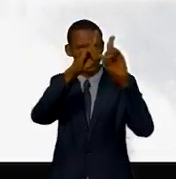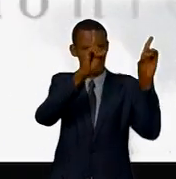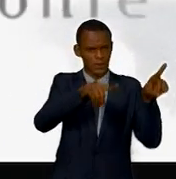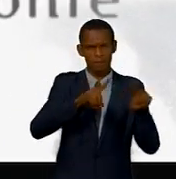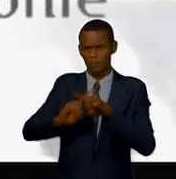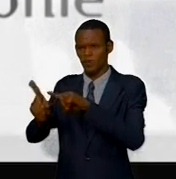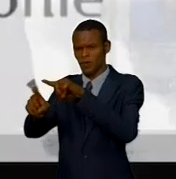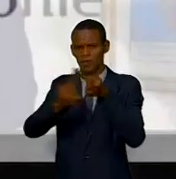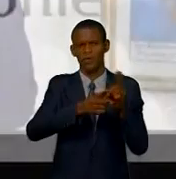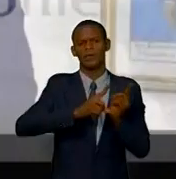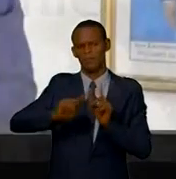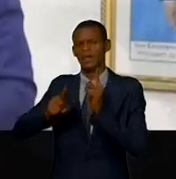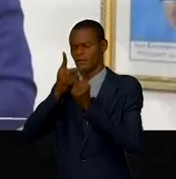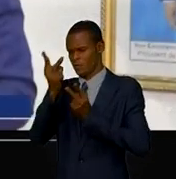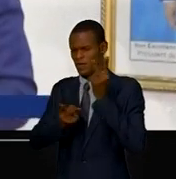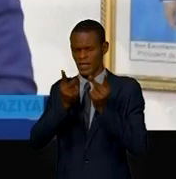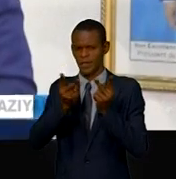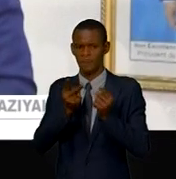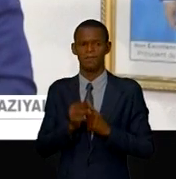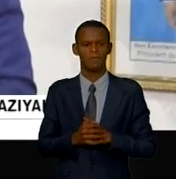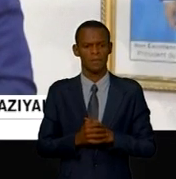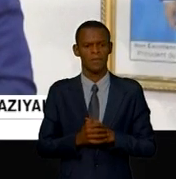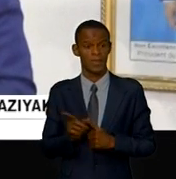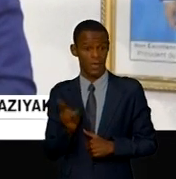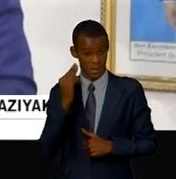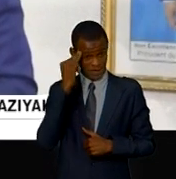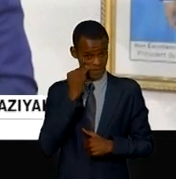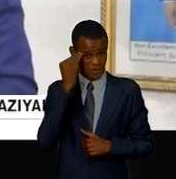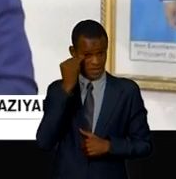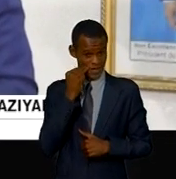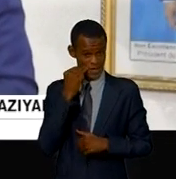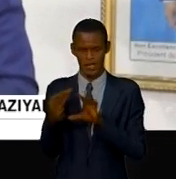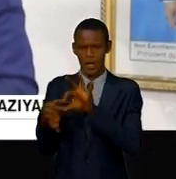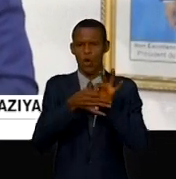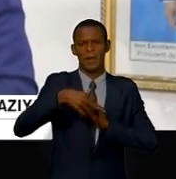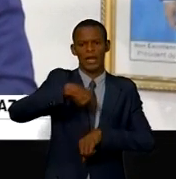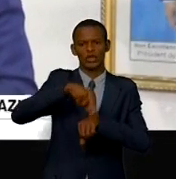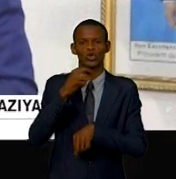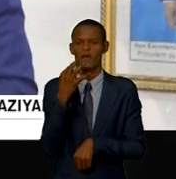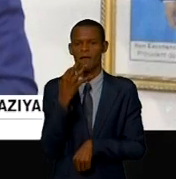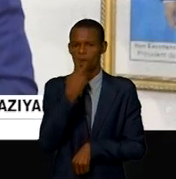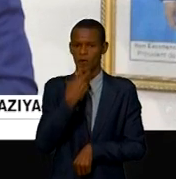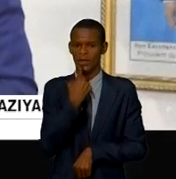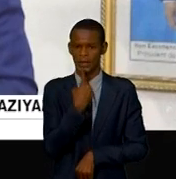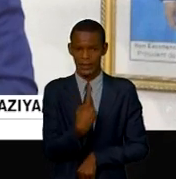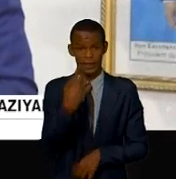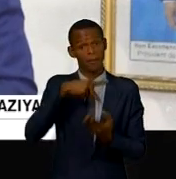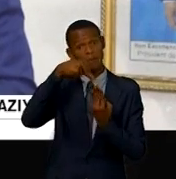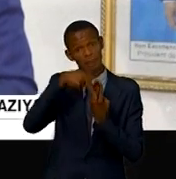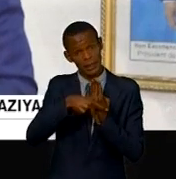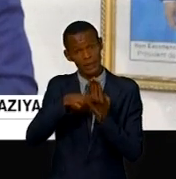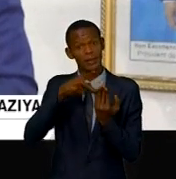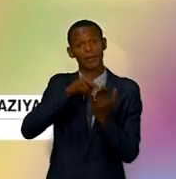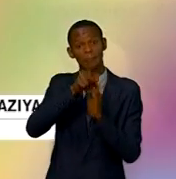clés, tels que la solidarité et les partages, doivent demeurer la charpente renouvelée de l'OIF.